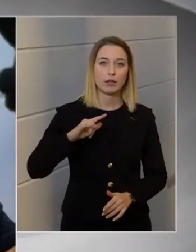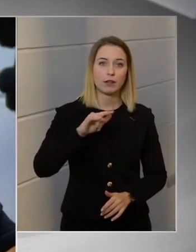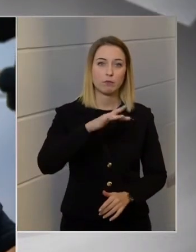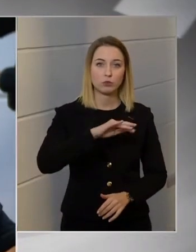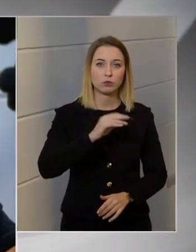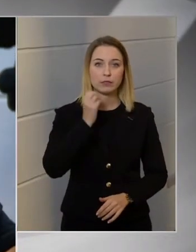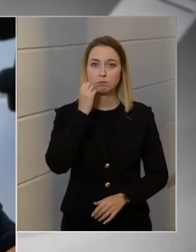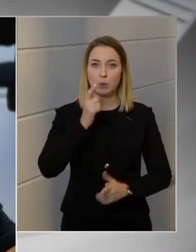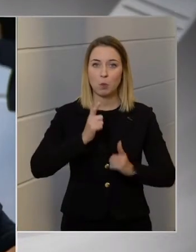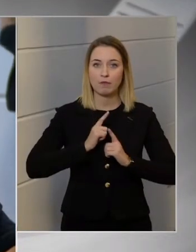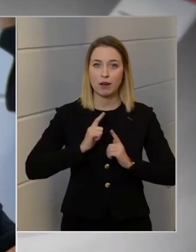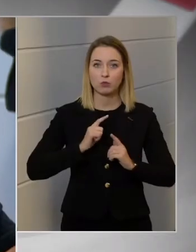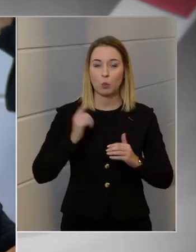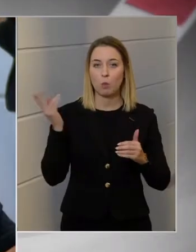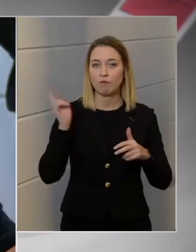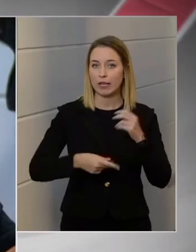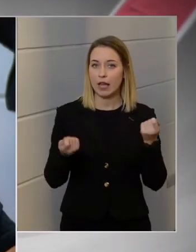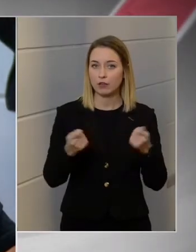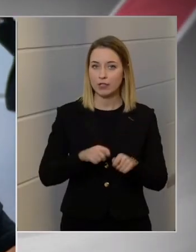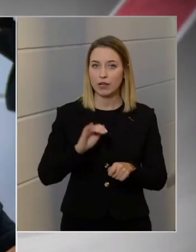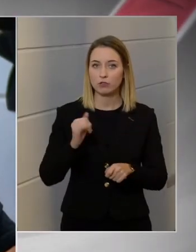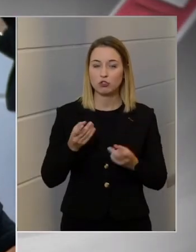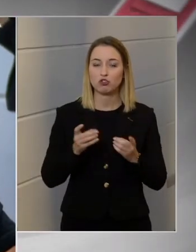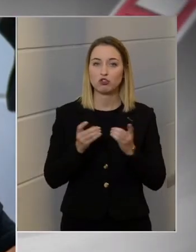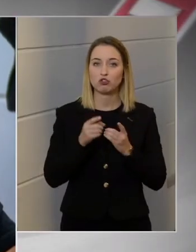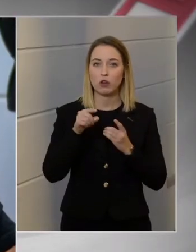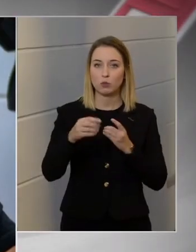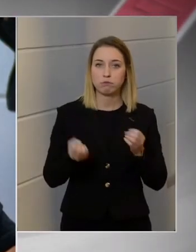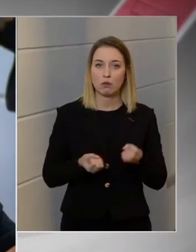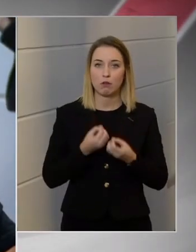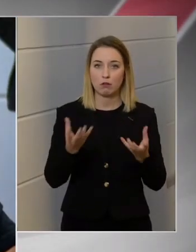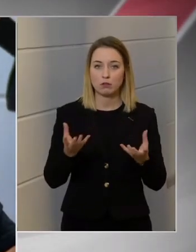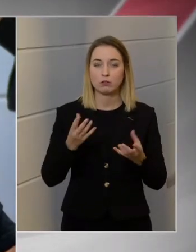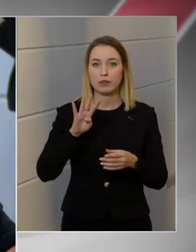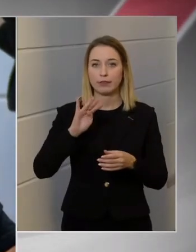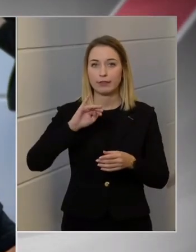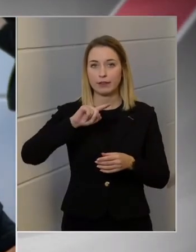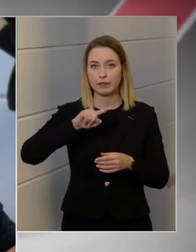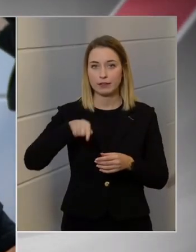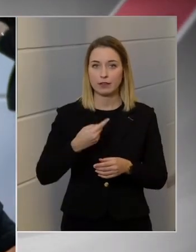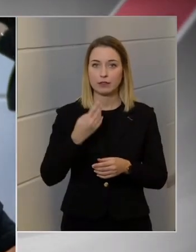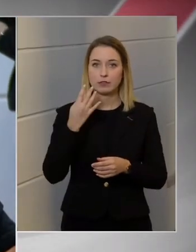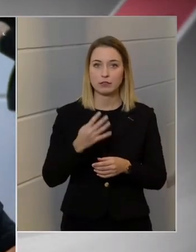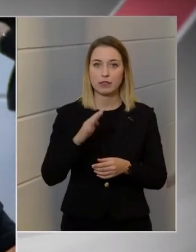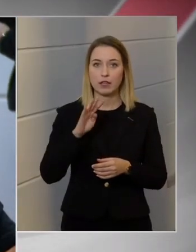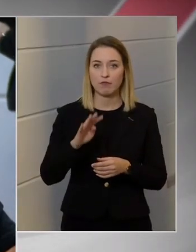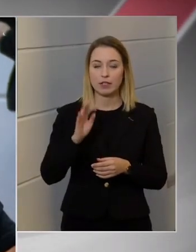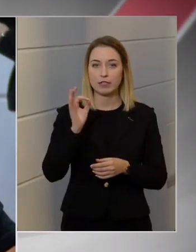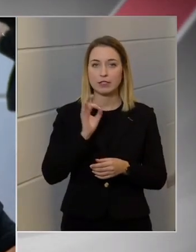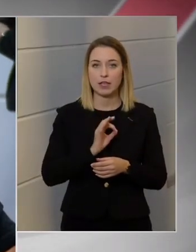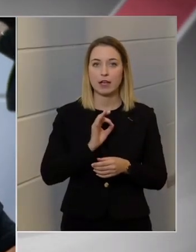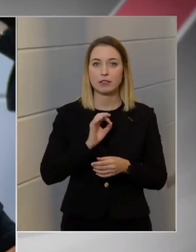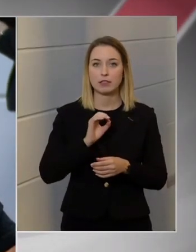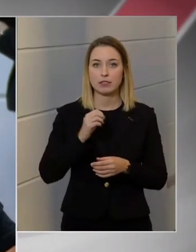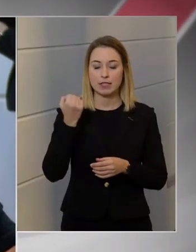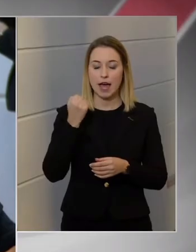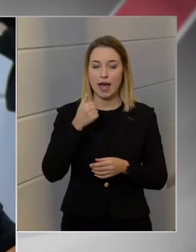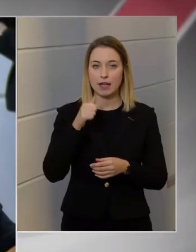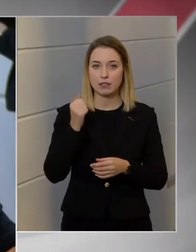mikor várható a végleges zárása, és a sajtóban felbukkant 4,44 milliárd